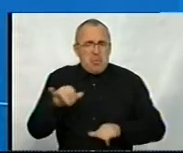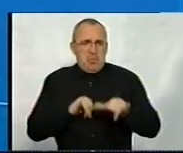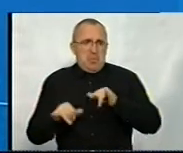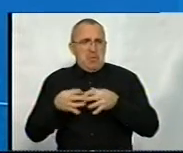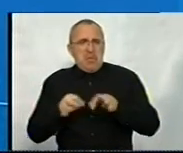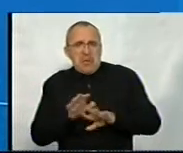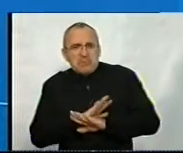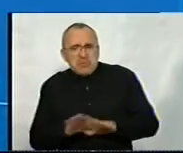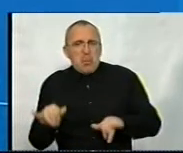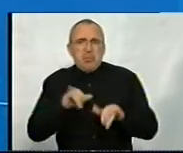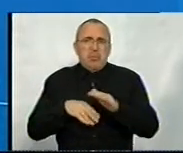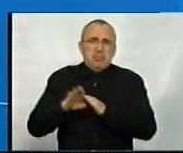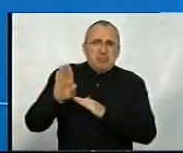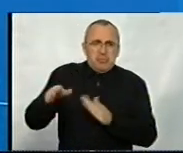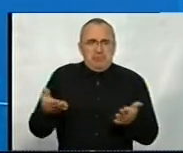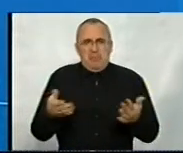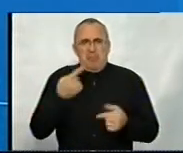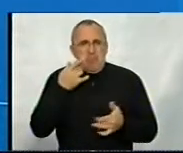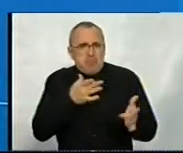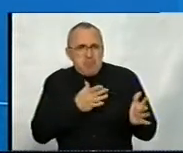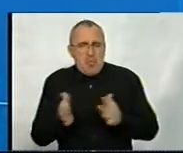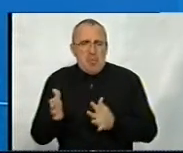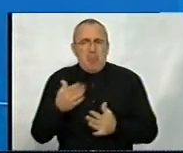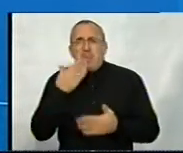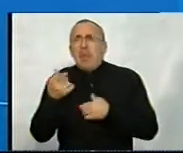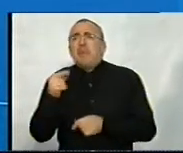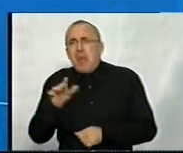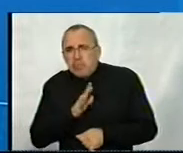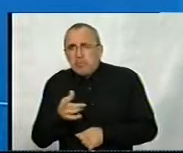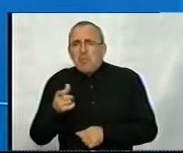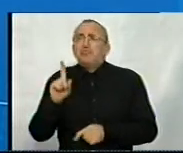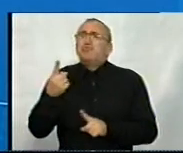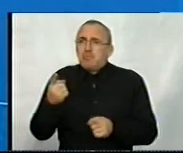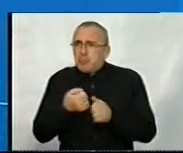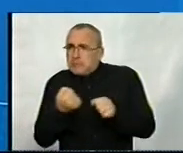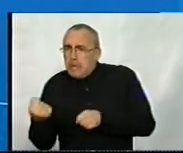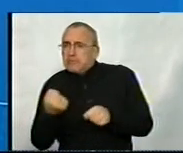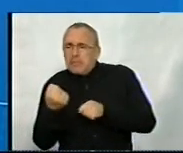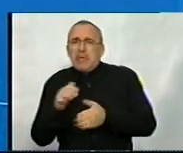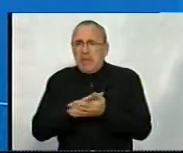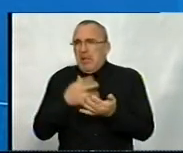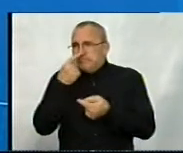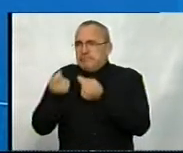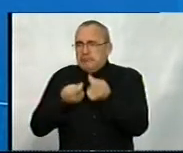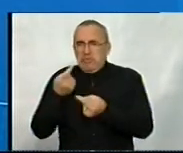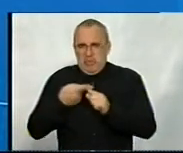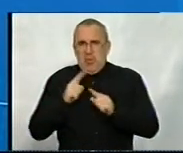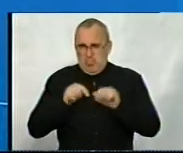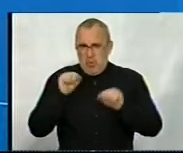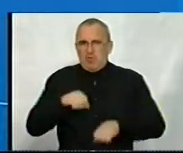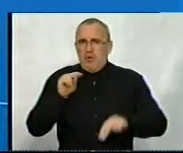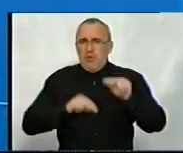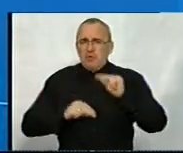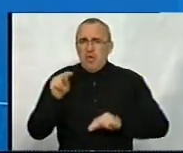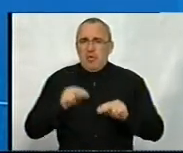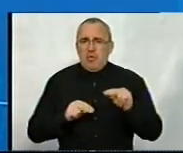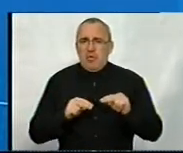не дозволяє десь йти, тобто постійно запитує, де вона була, чому вона затрималася і так далі. Це можна вважати вже